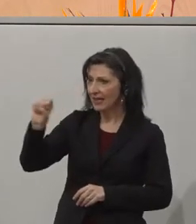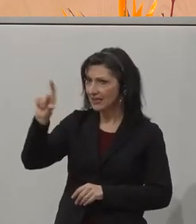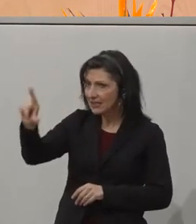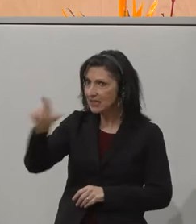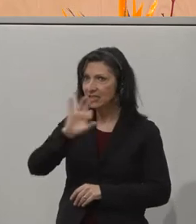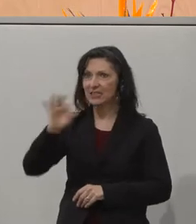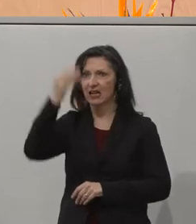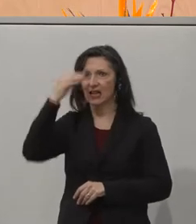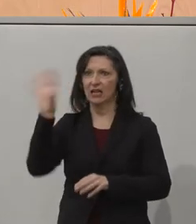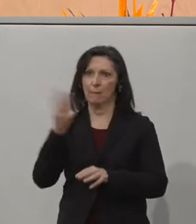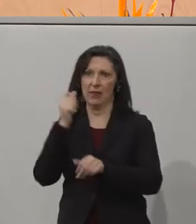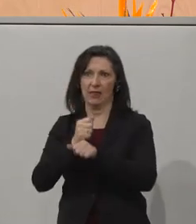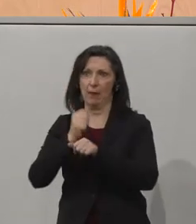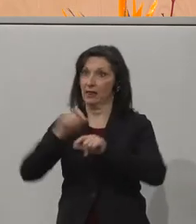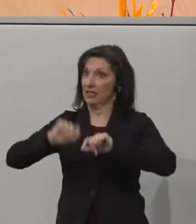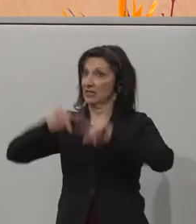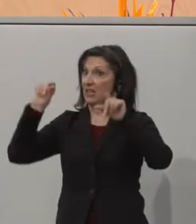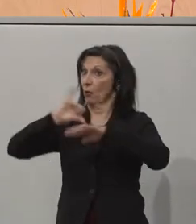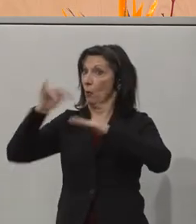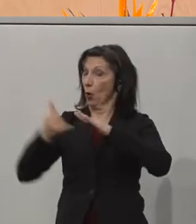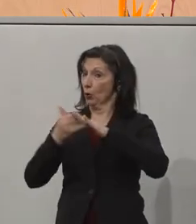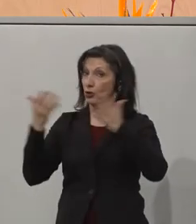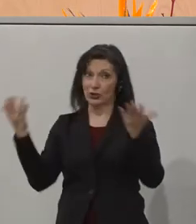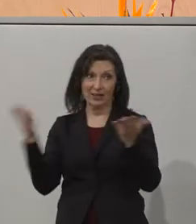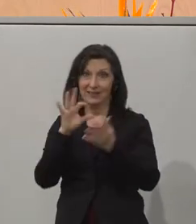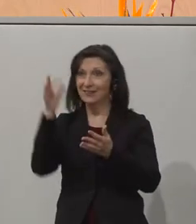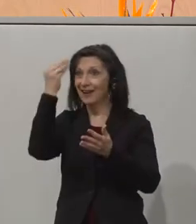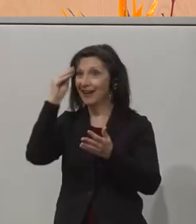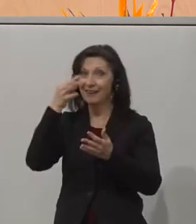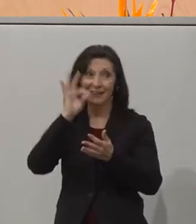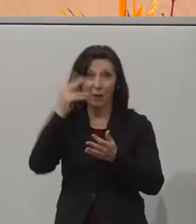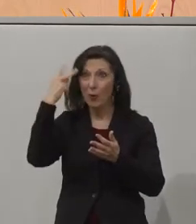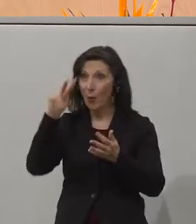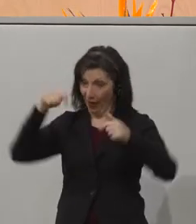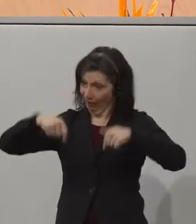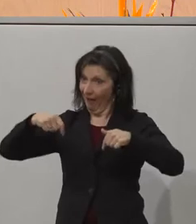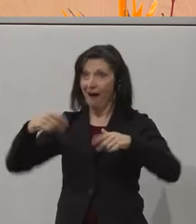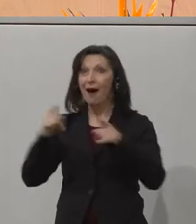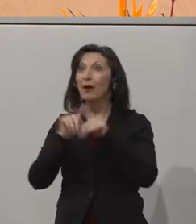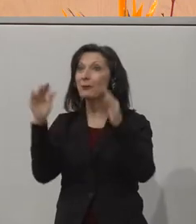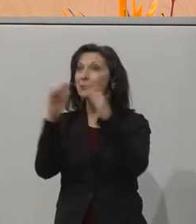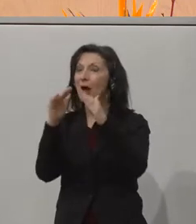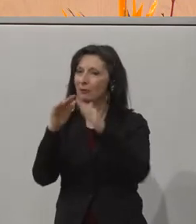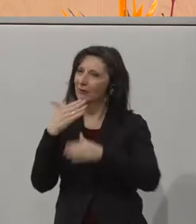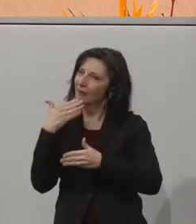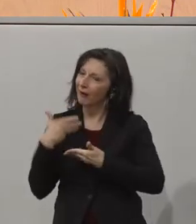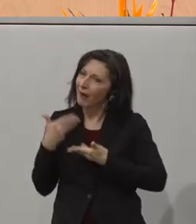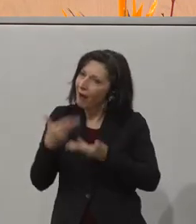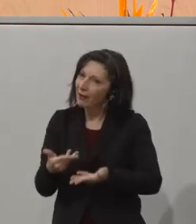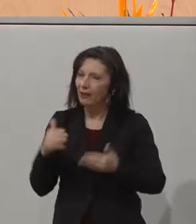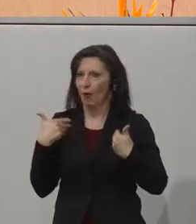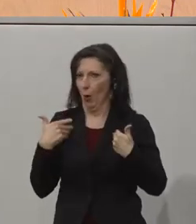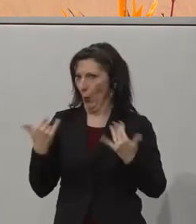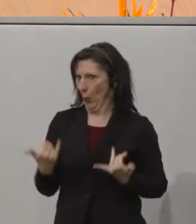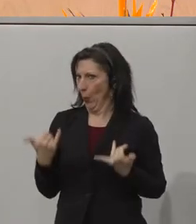von dem Zero Project, sehr geehrte Damen und Herren hier und zu Hause. Ich bedanke mich ganz herzlich für die Einladung, freue mich, dass ich heute hier sein